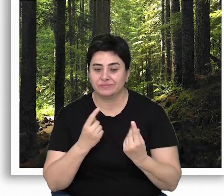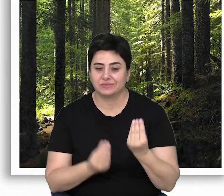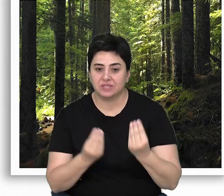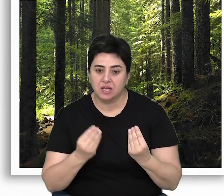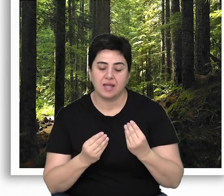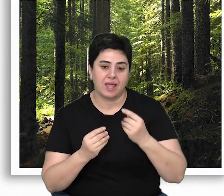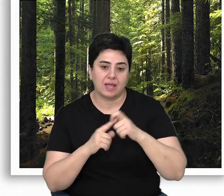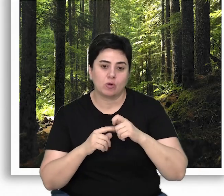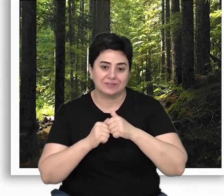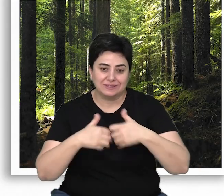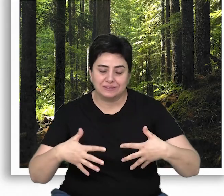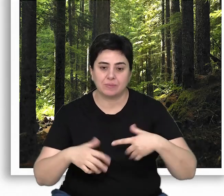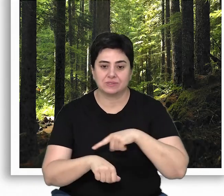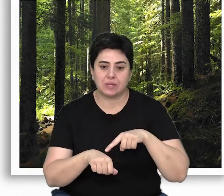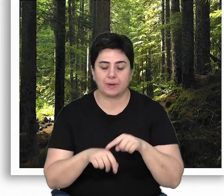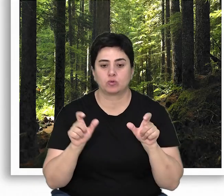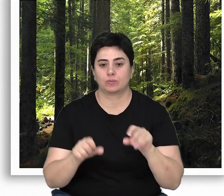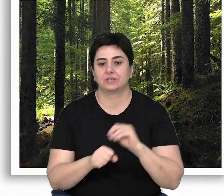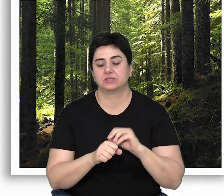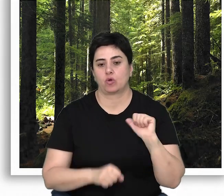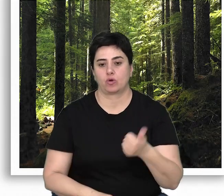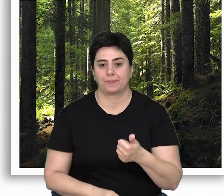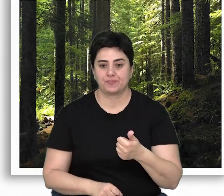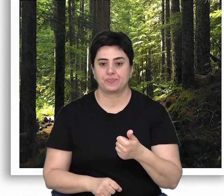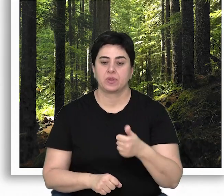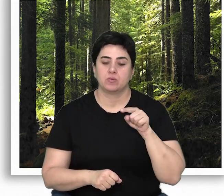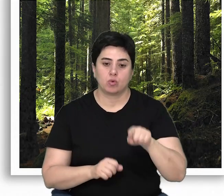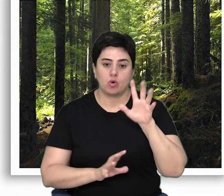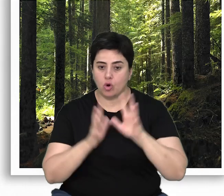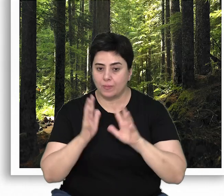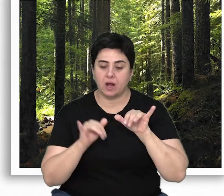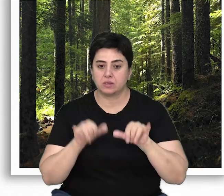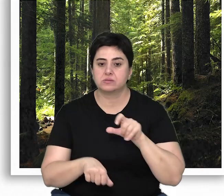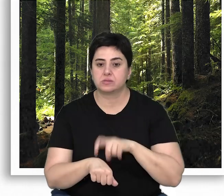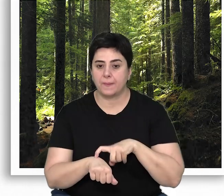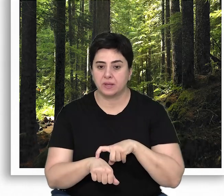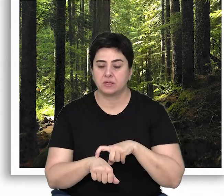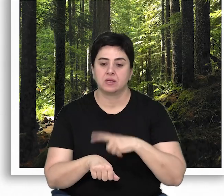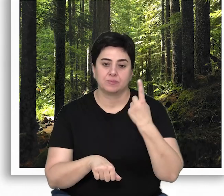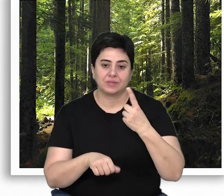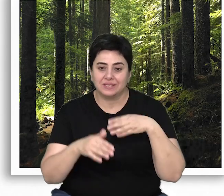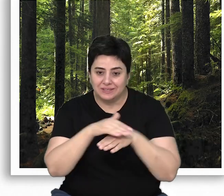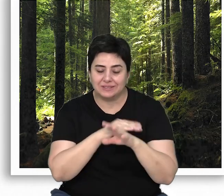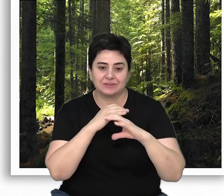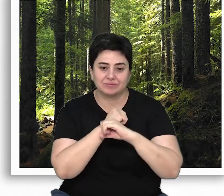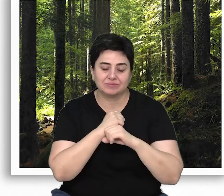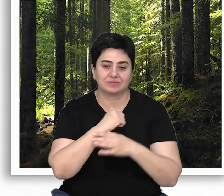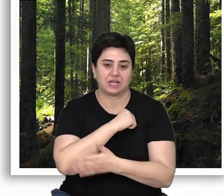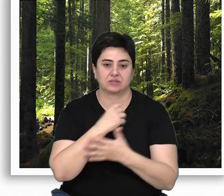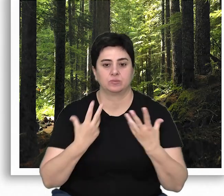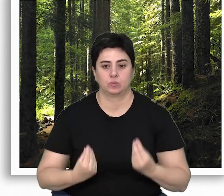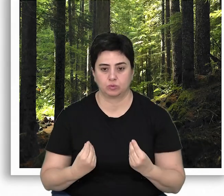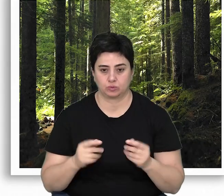türlerin, ekosistemlerin ve süreçlerin korunması anlamına gelecek, bu ormanlar aynı zamanda birer sığınak rolü